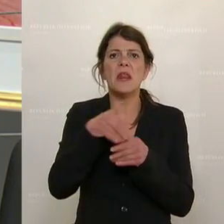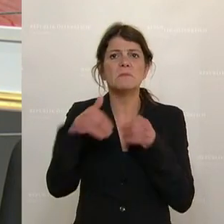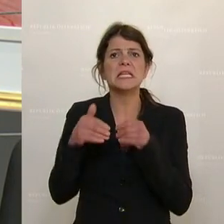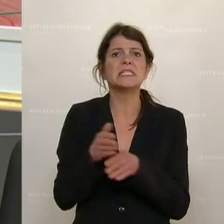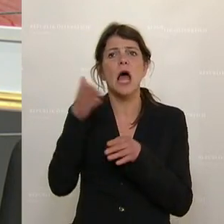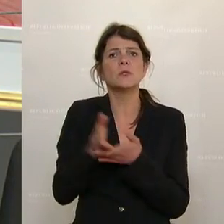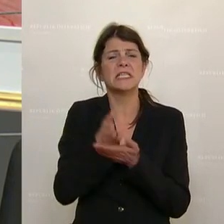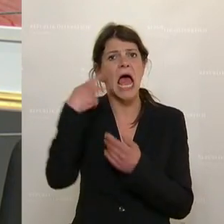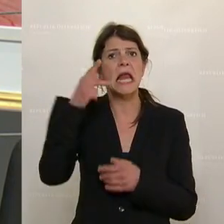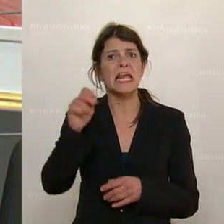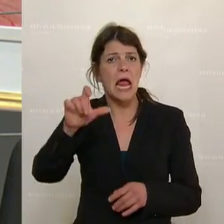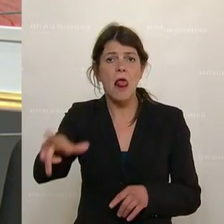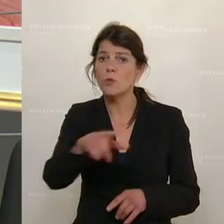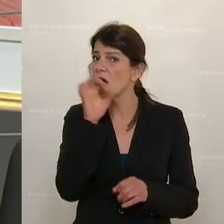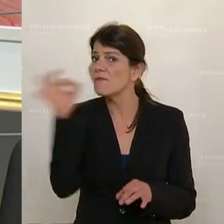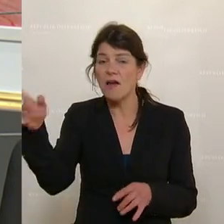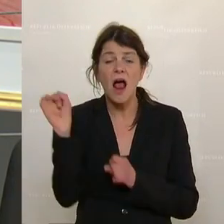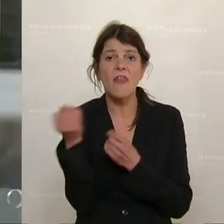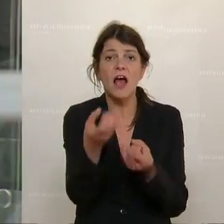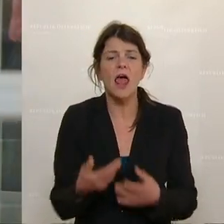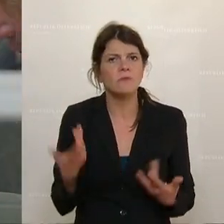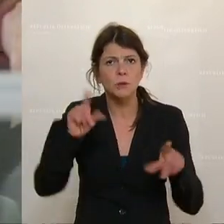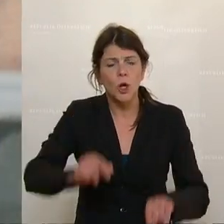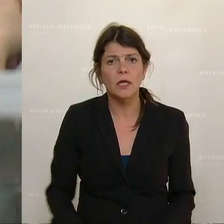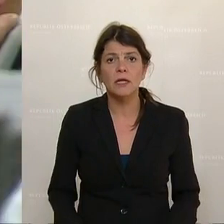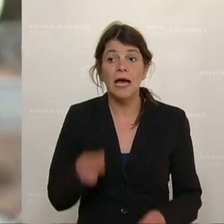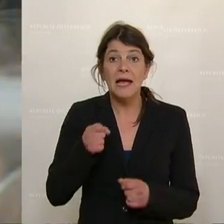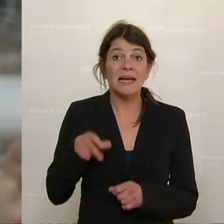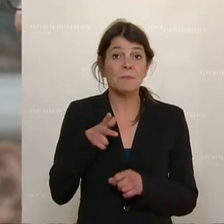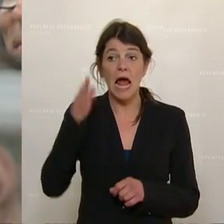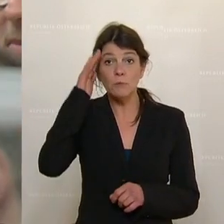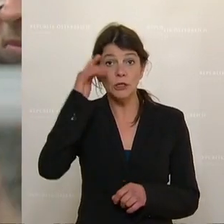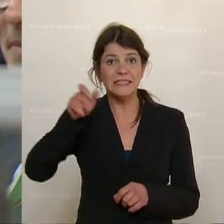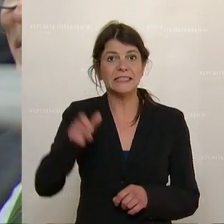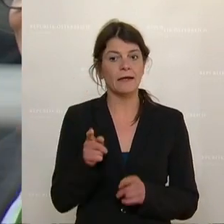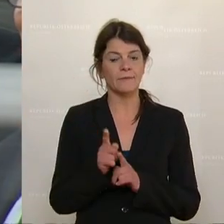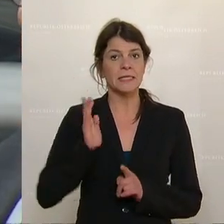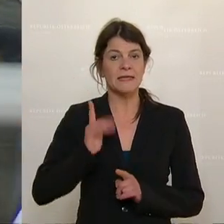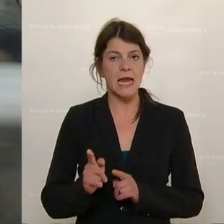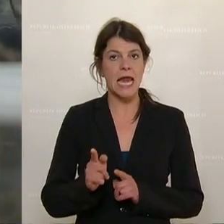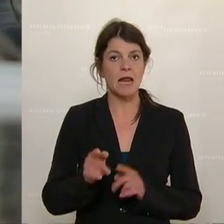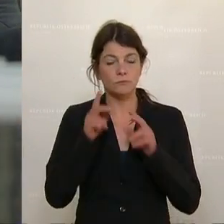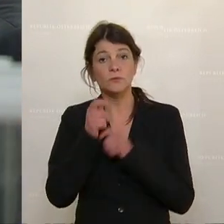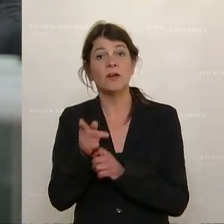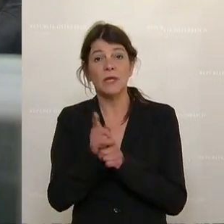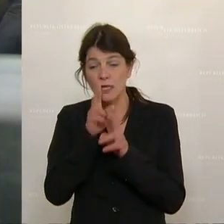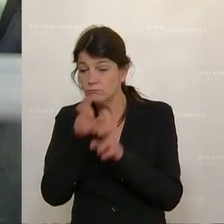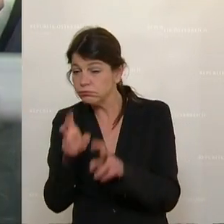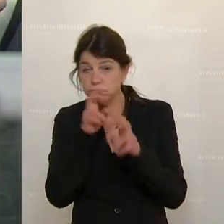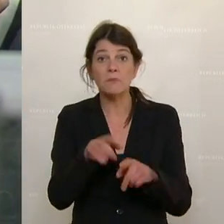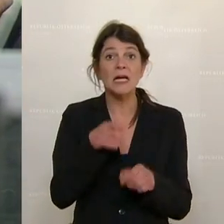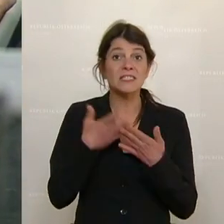Herbert Kickl fragen, der sollte es Ihnen erklären können. Die Kriminalpolizisten, die zivil ermitteln bei so einer Demonstration,